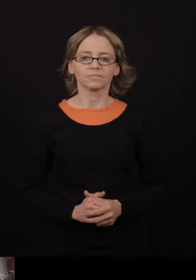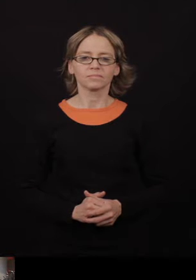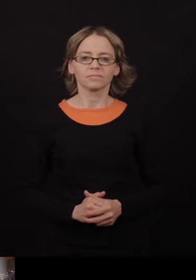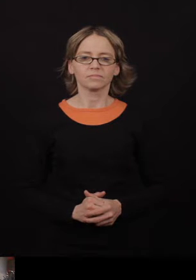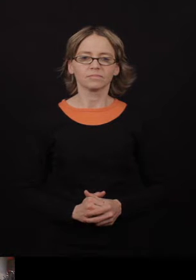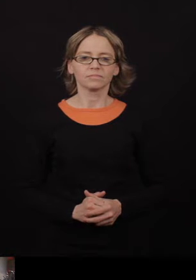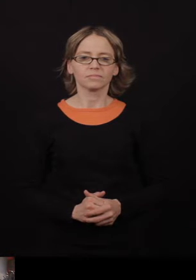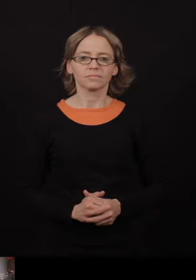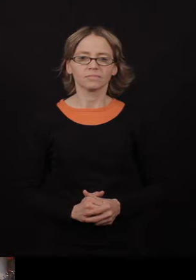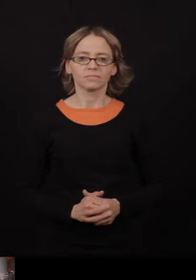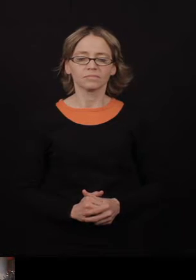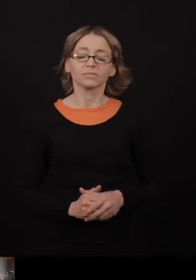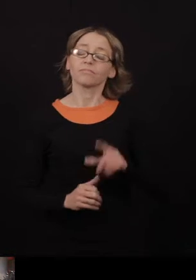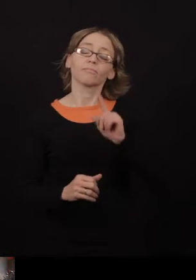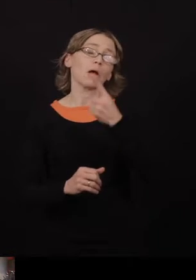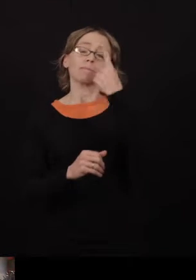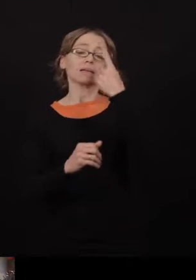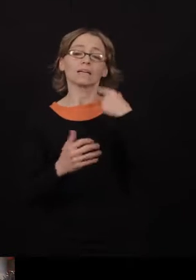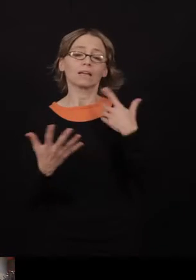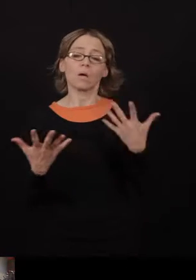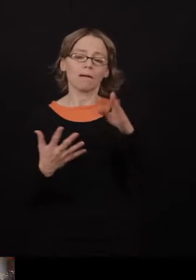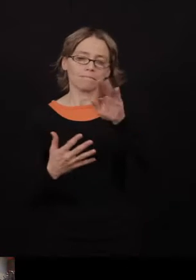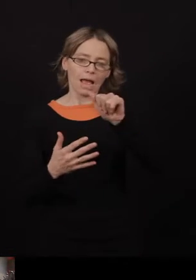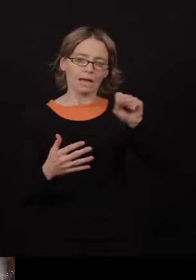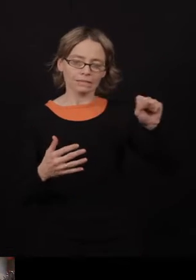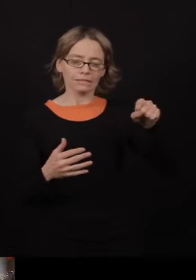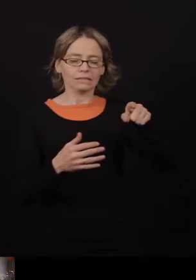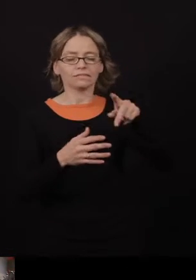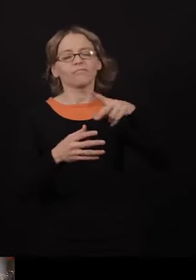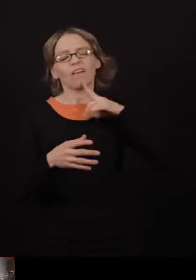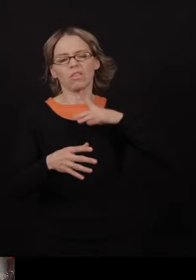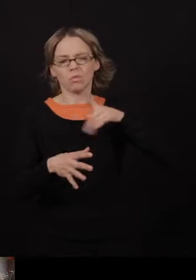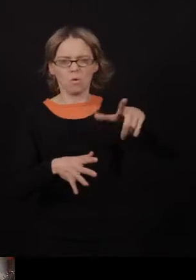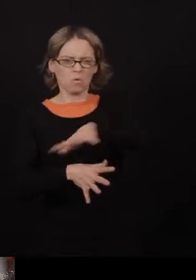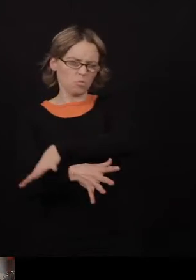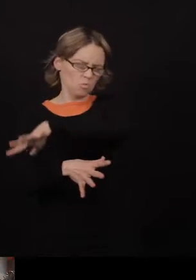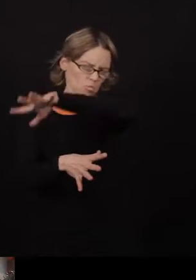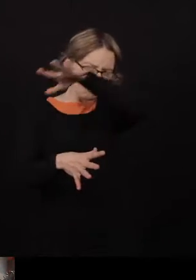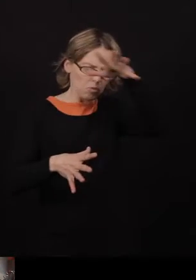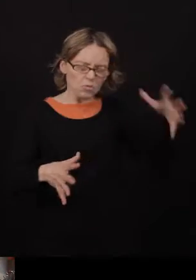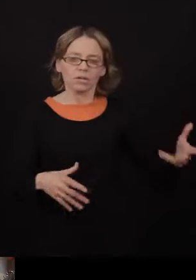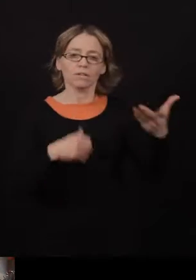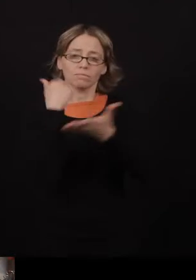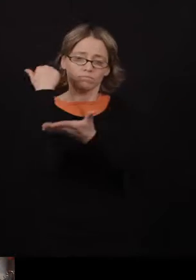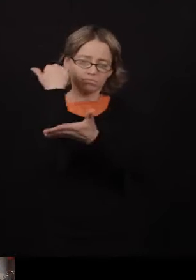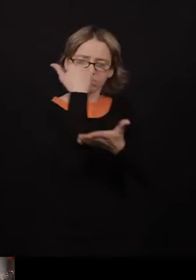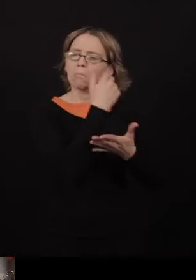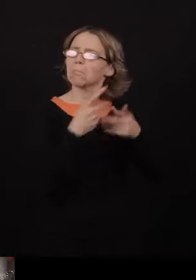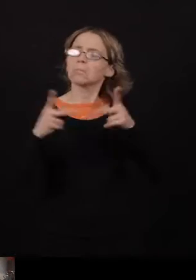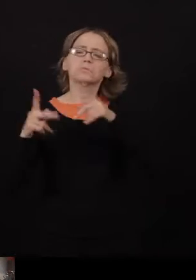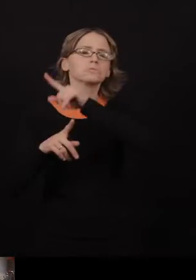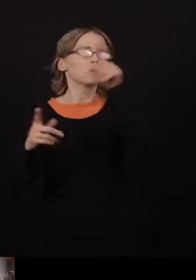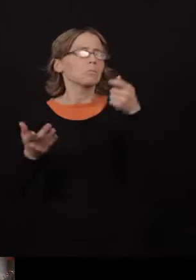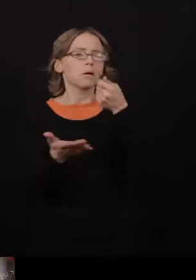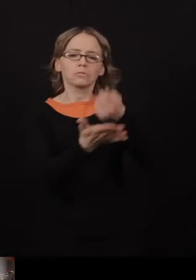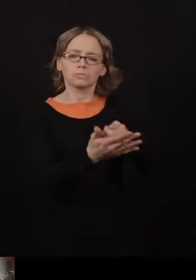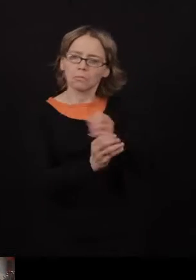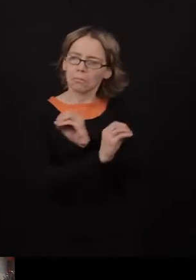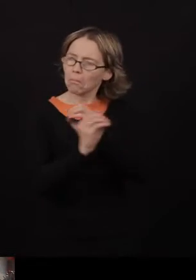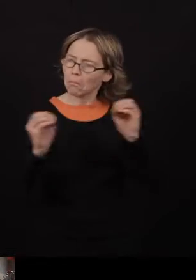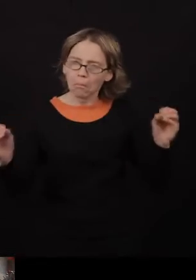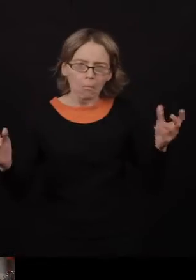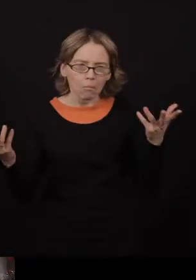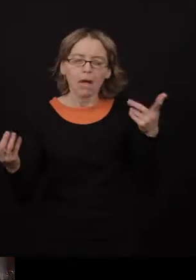mobile, car on était toujours en mouvement. Les escaliers sont donc mobiles. On peut les